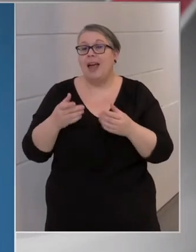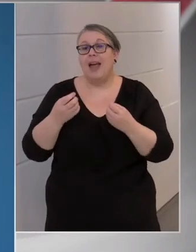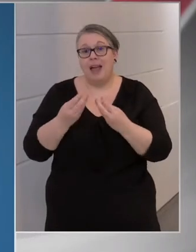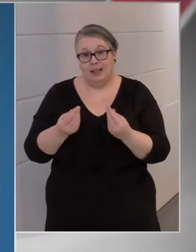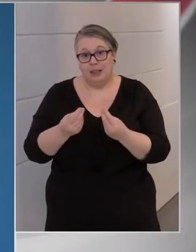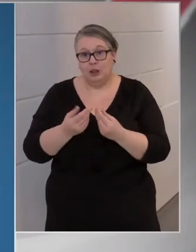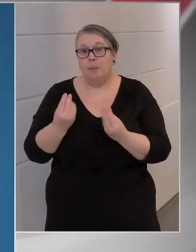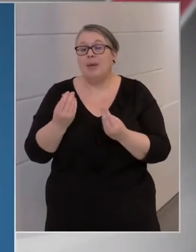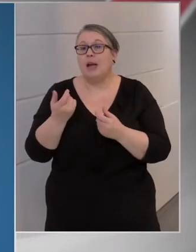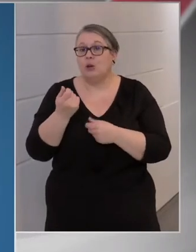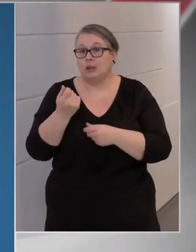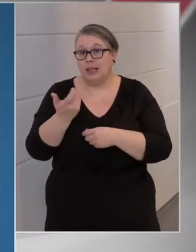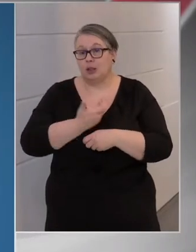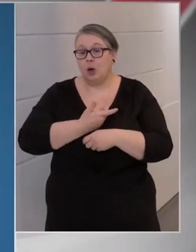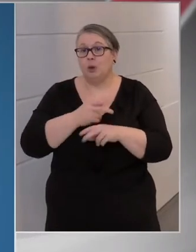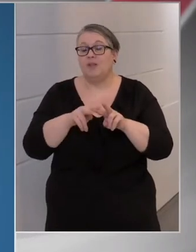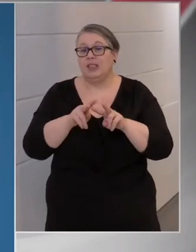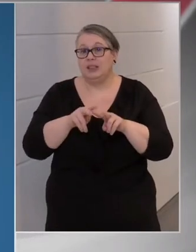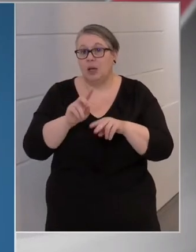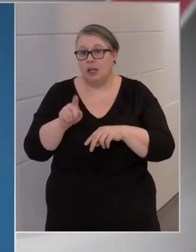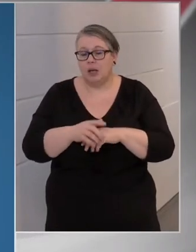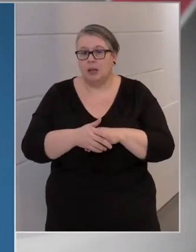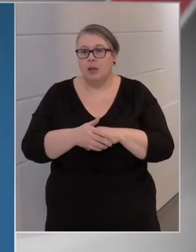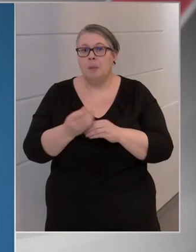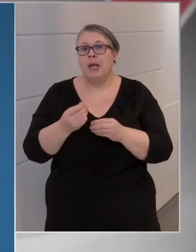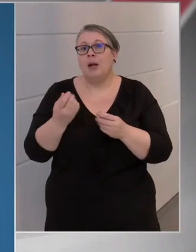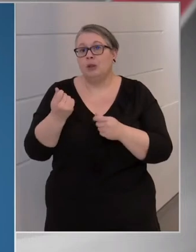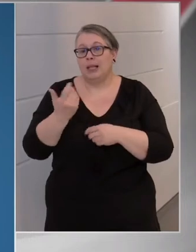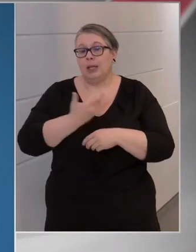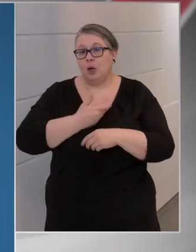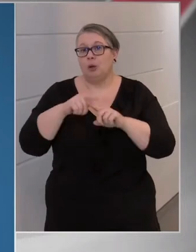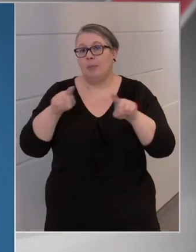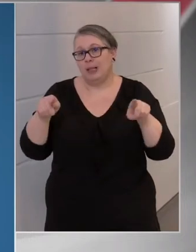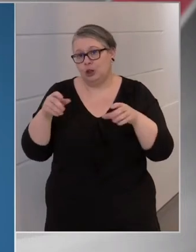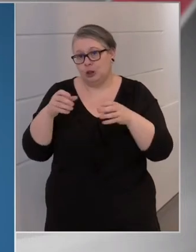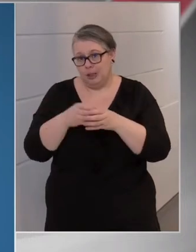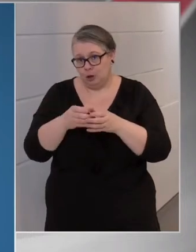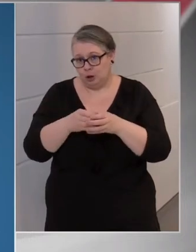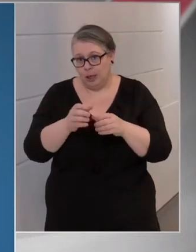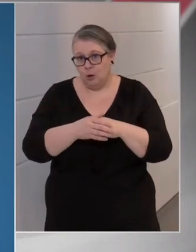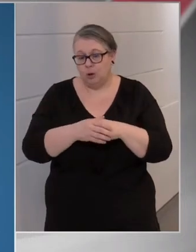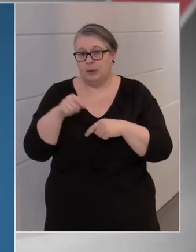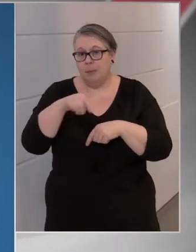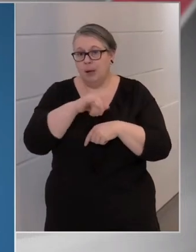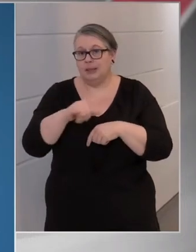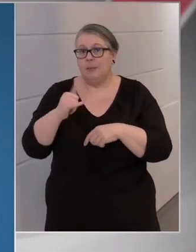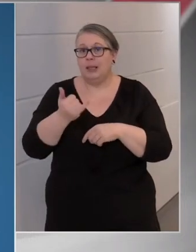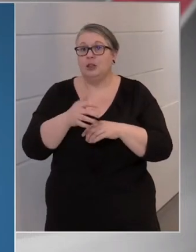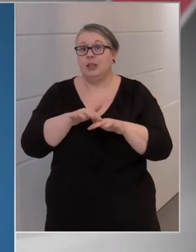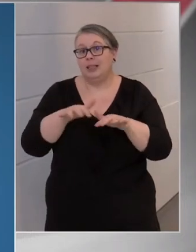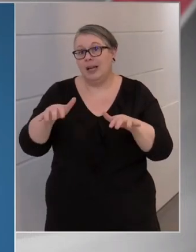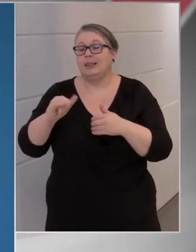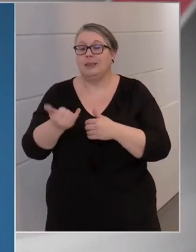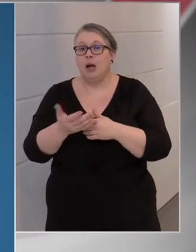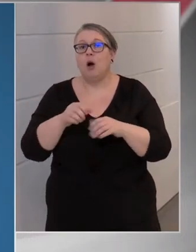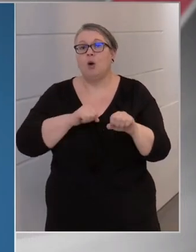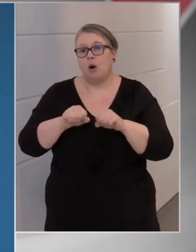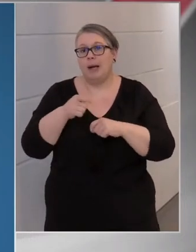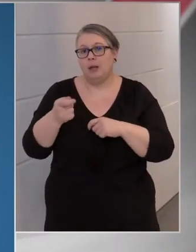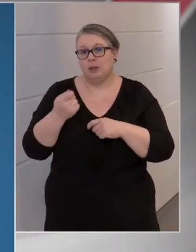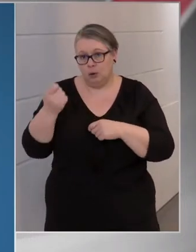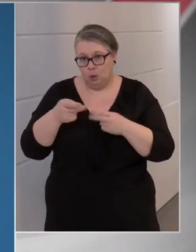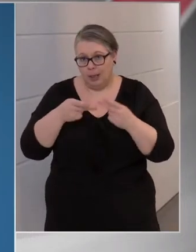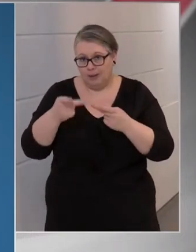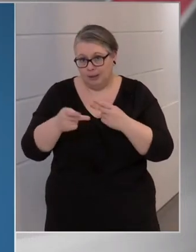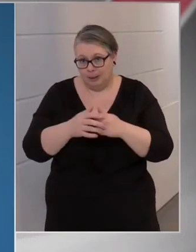Mekkora összegben részesült a vizzer, mekkora összegben részesültek más társaságok, illetve az idei évre is kiterjesztie a kormány ezt az